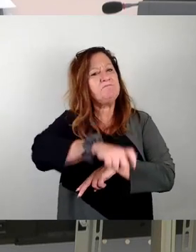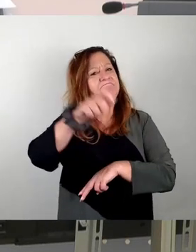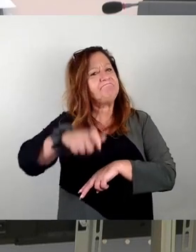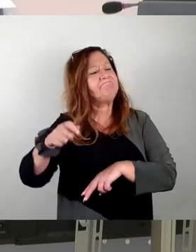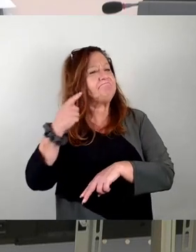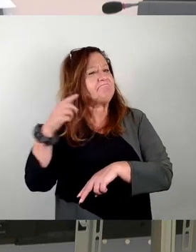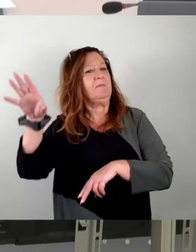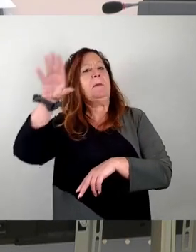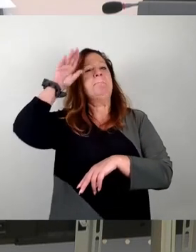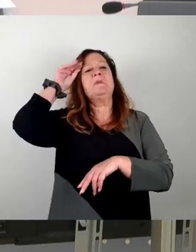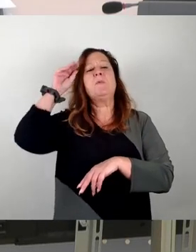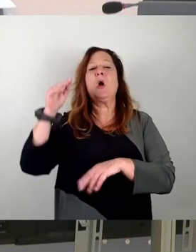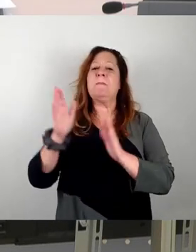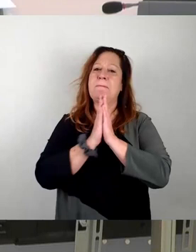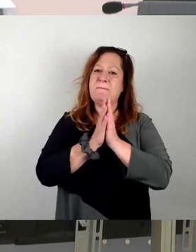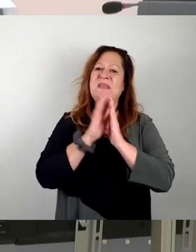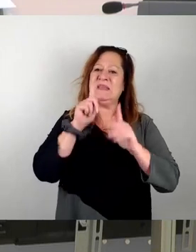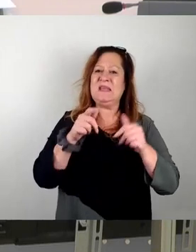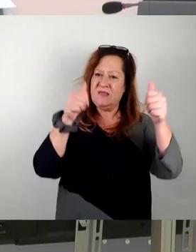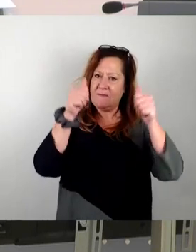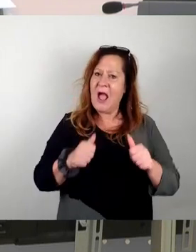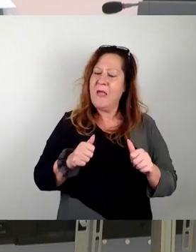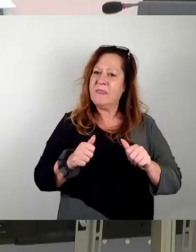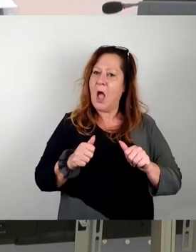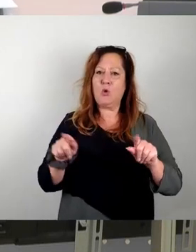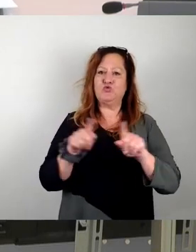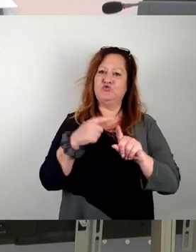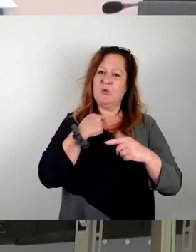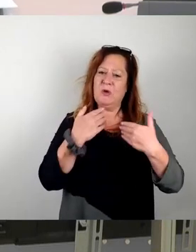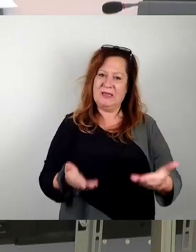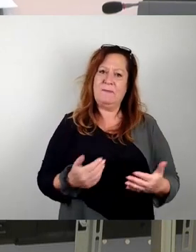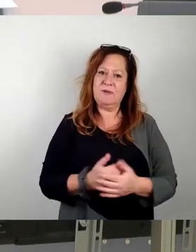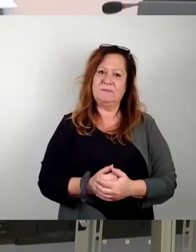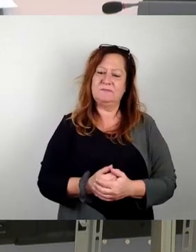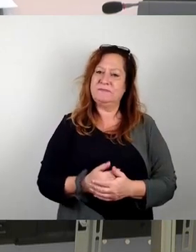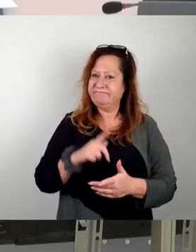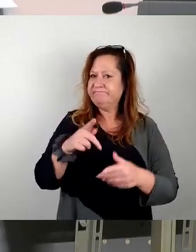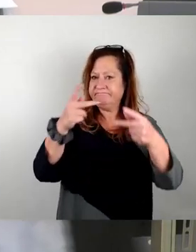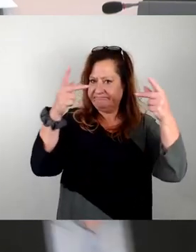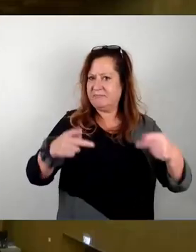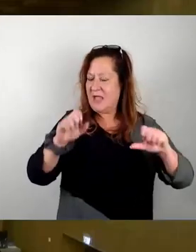Antrag so zuzustimmen. Nichts ist so gut, dass es sich ja auch noch verbessert werden kann. Vielen Dank.